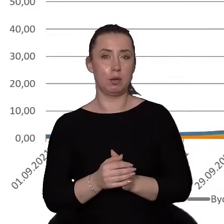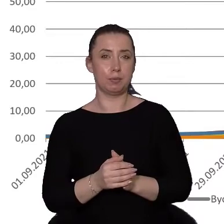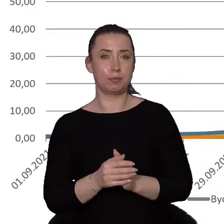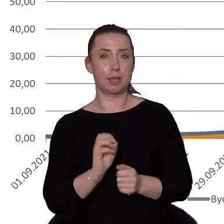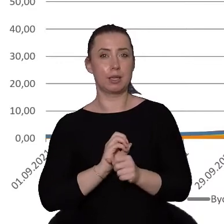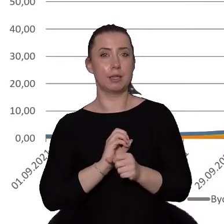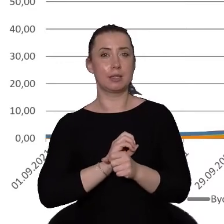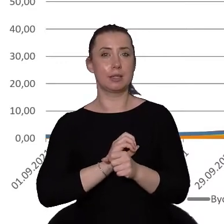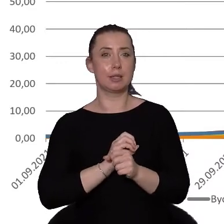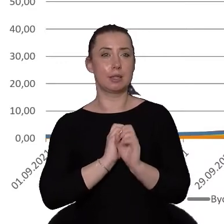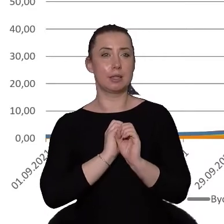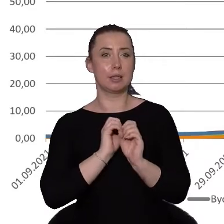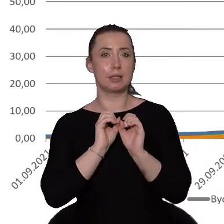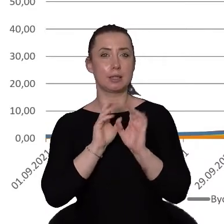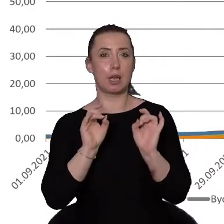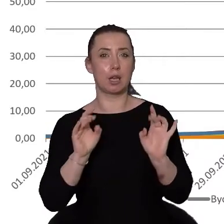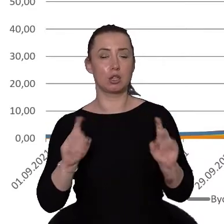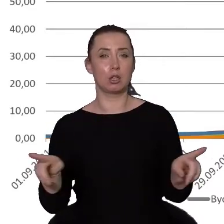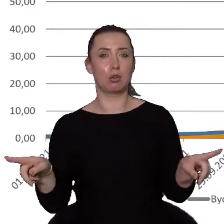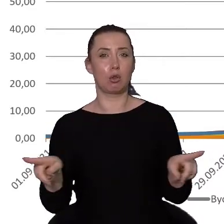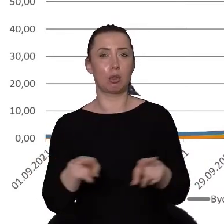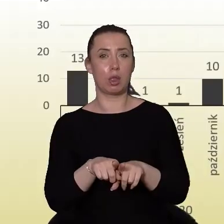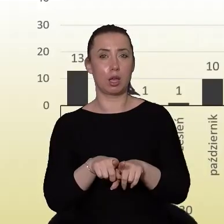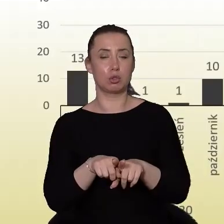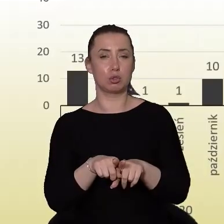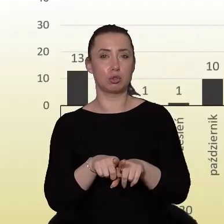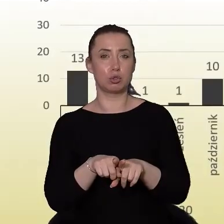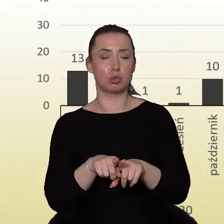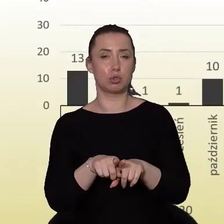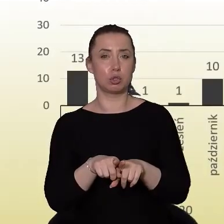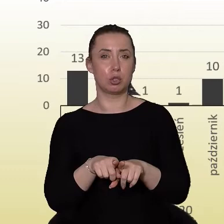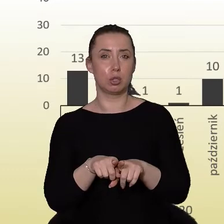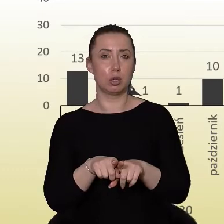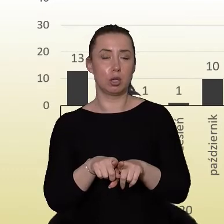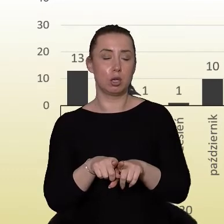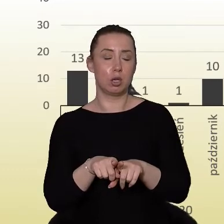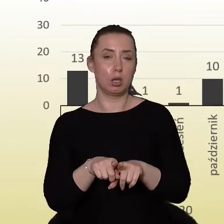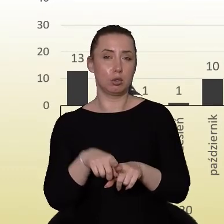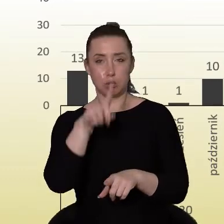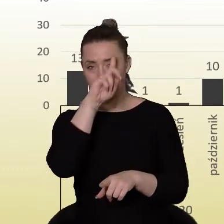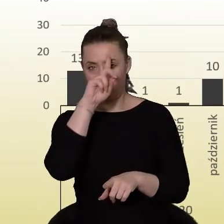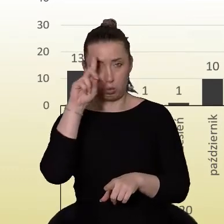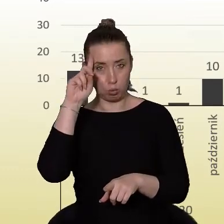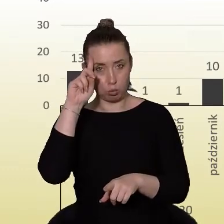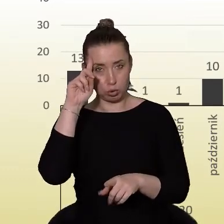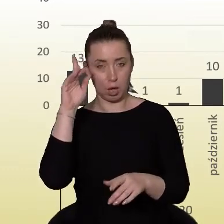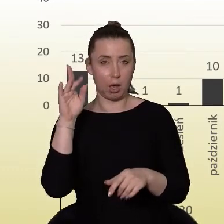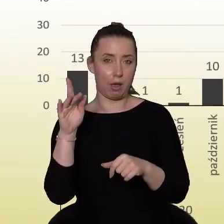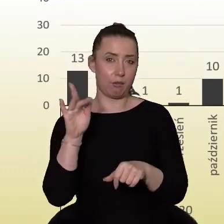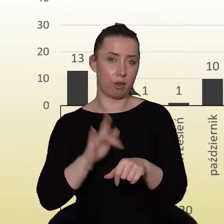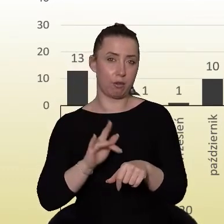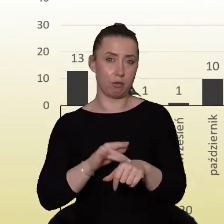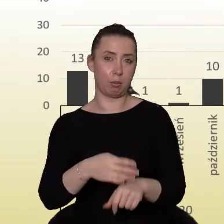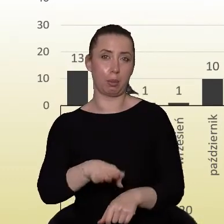Zakażenia to także niestety przypadki, kiedy kończą się one tragicznie, a więc